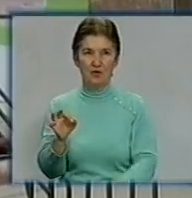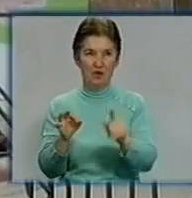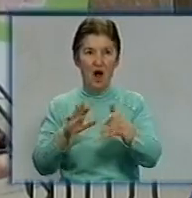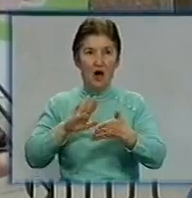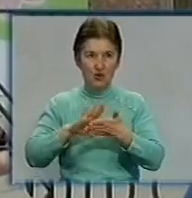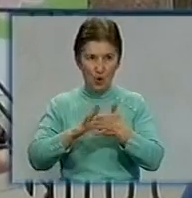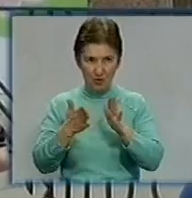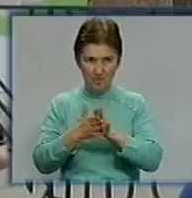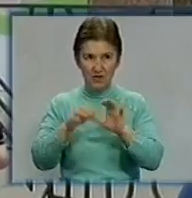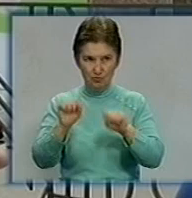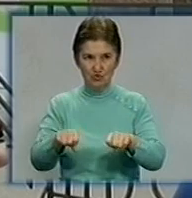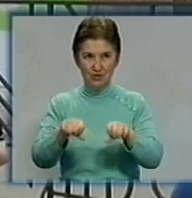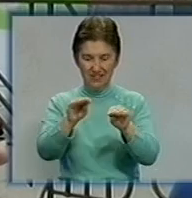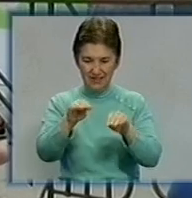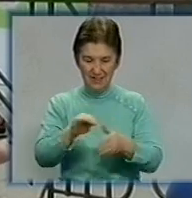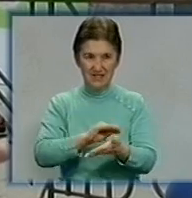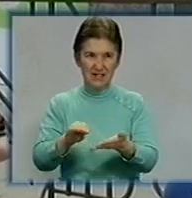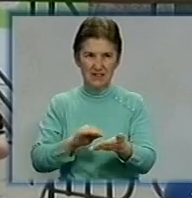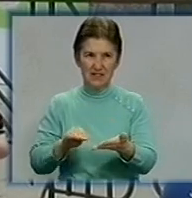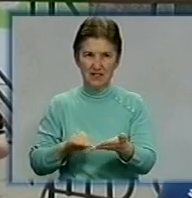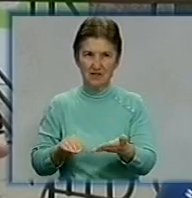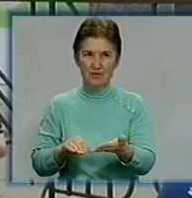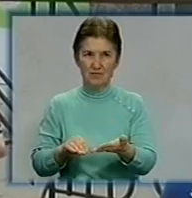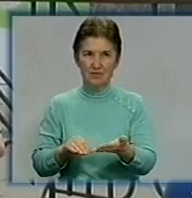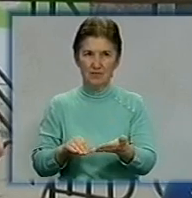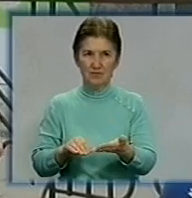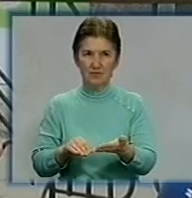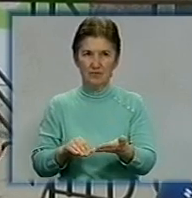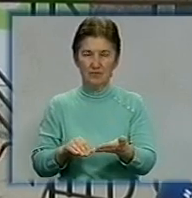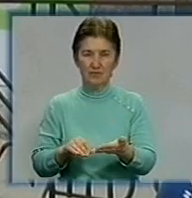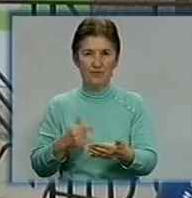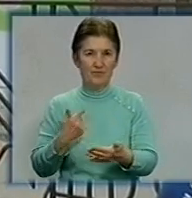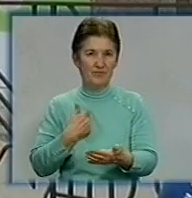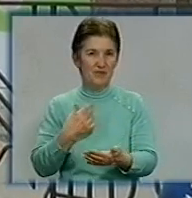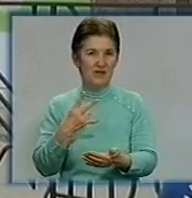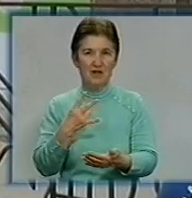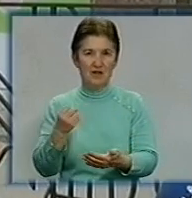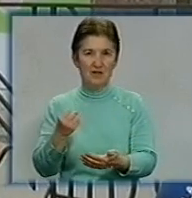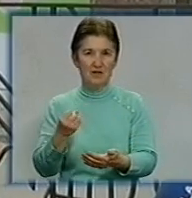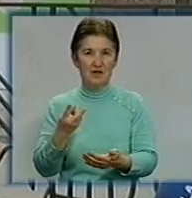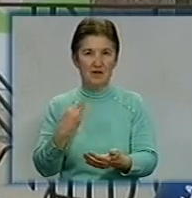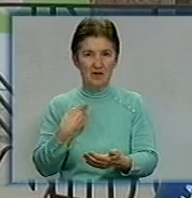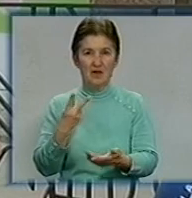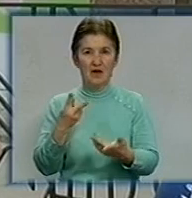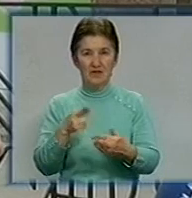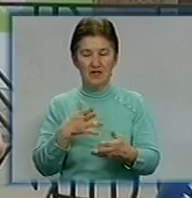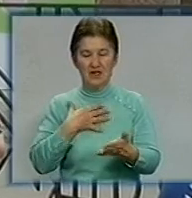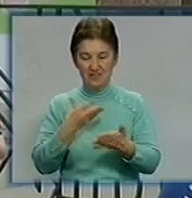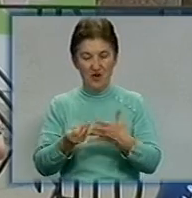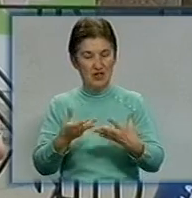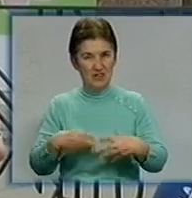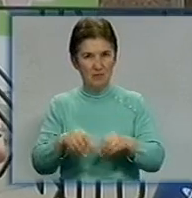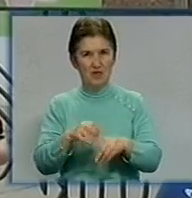можна скласти? Договір? А я ж не є, а то я так для сім'ї хочу закмати квартиру. А як